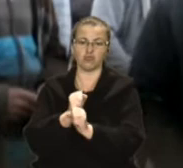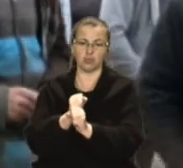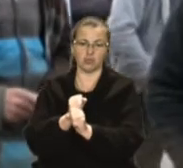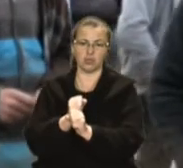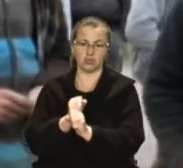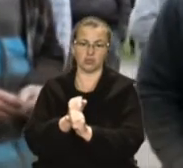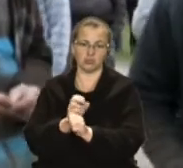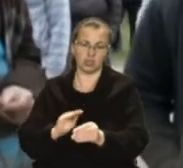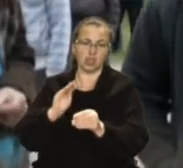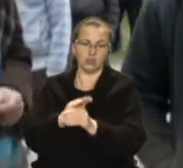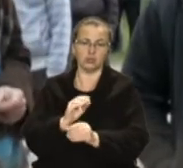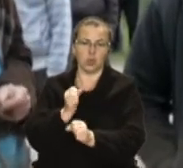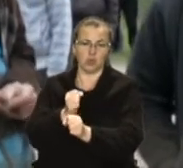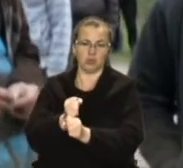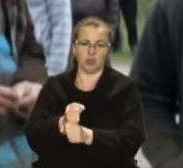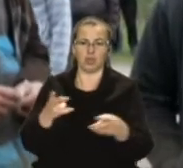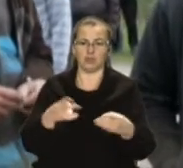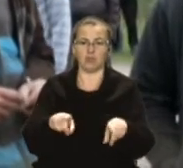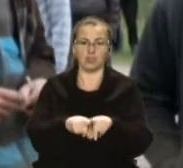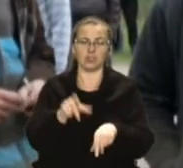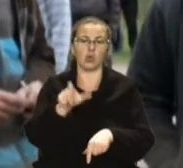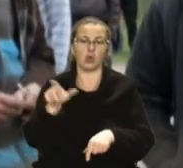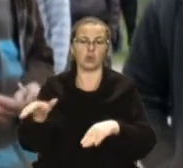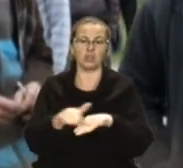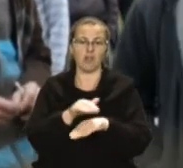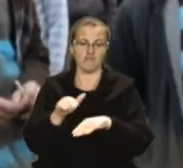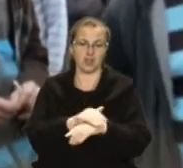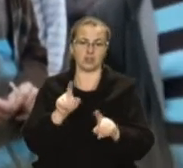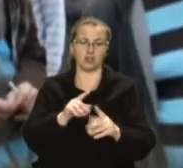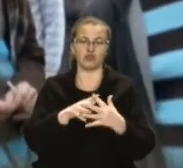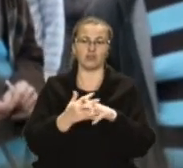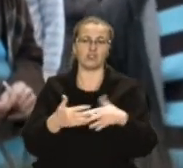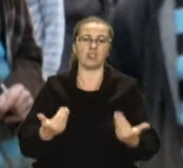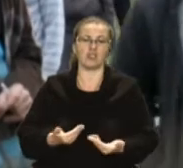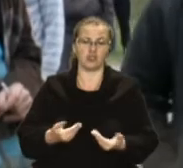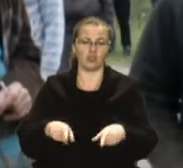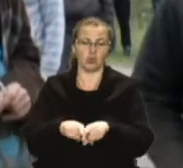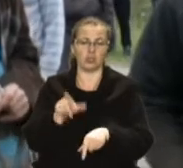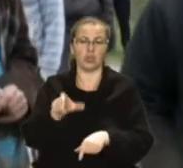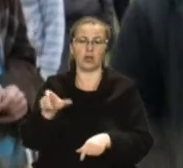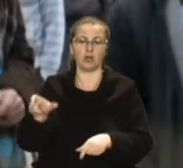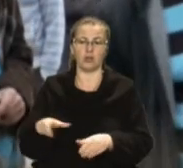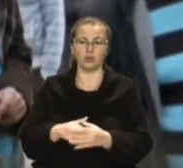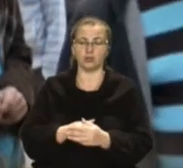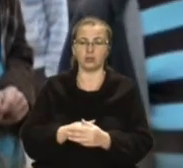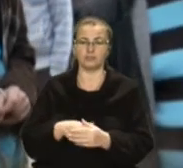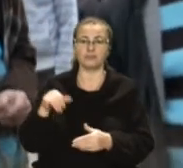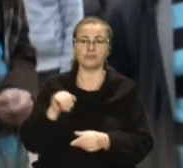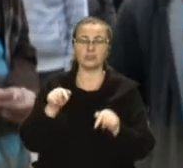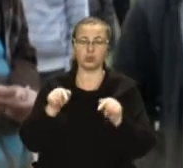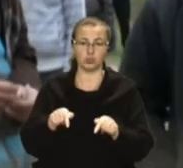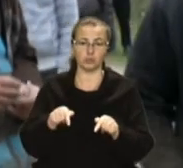доробляють. Це треба таких людей хвалити, що в селі проживають такі люди. І тут